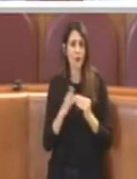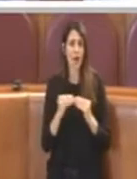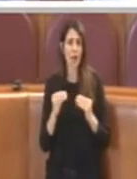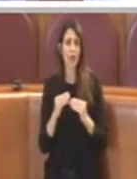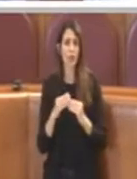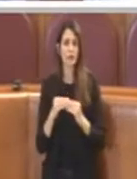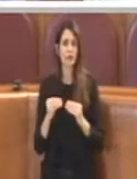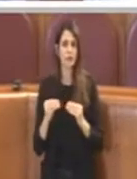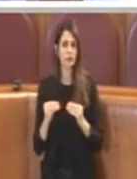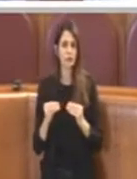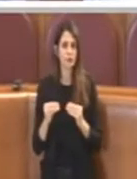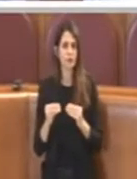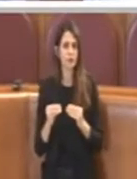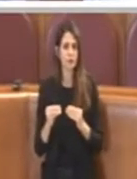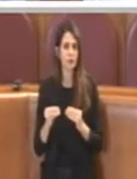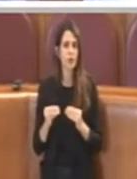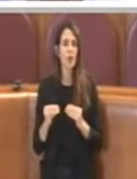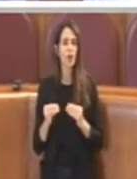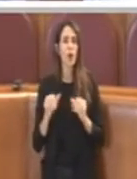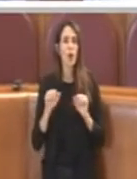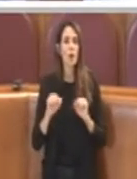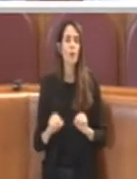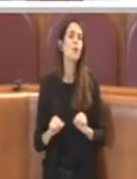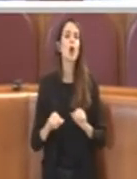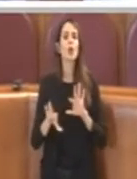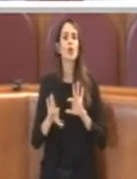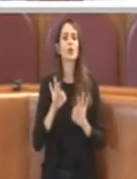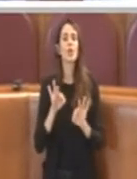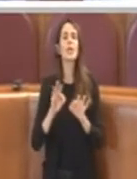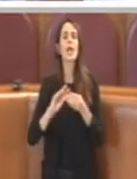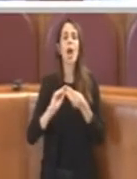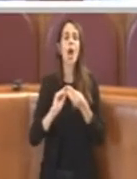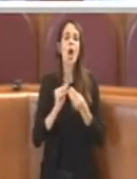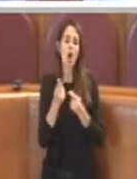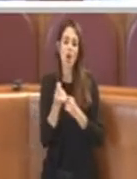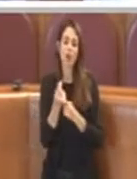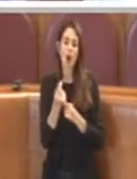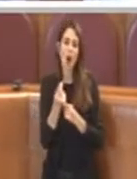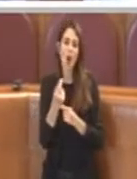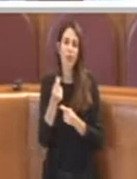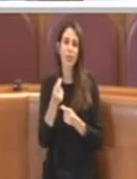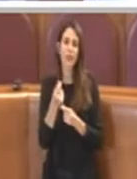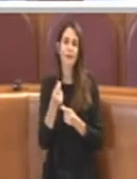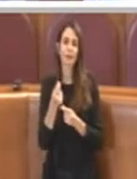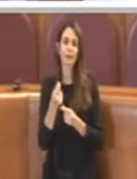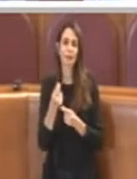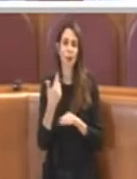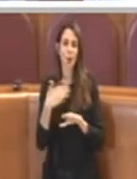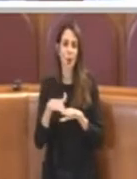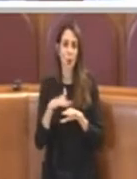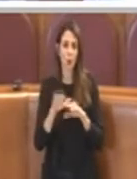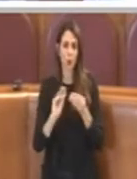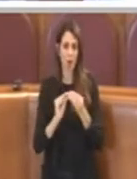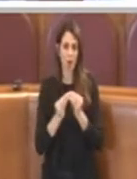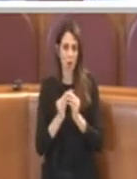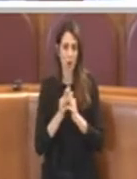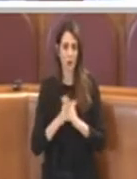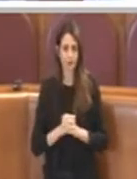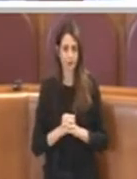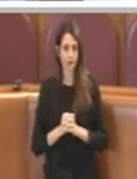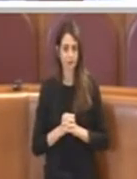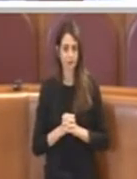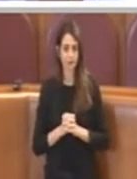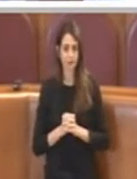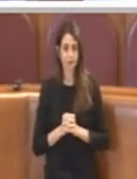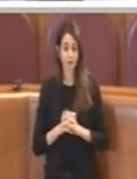come meglio utilizzare queste risorse a disposizione, anche perché vorrei precisare ovviamente a quest'ordine del giorno